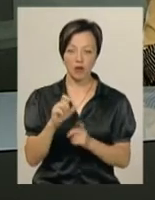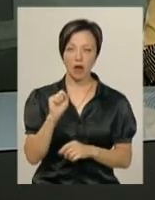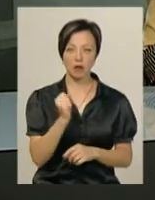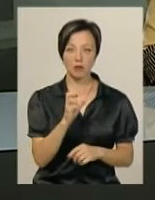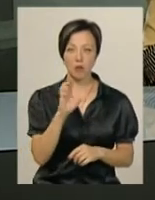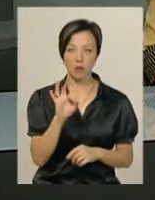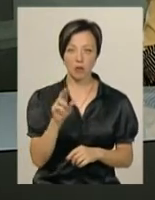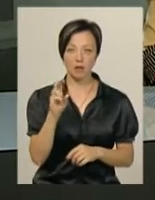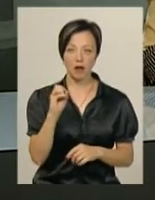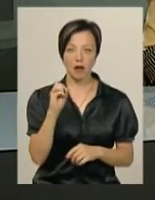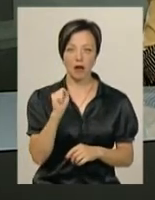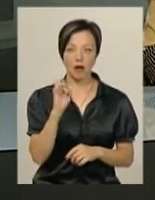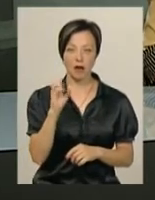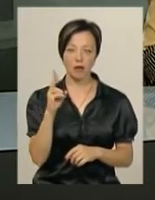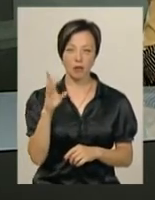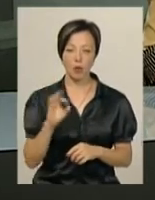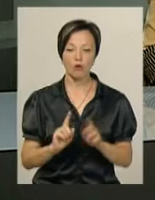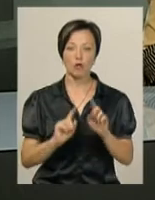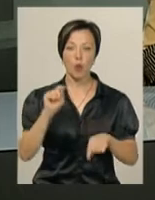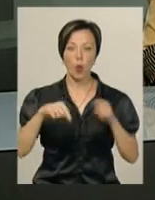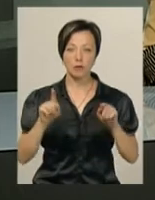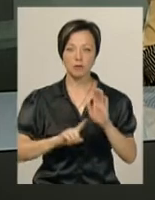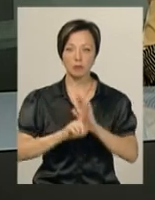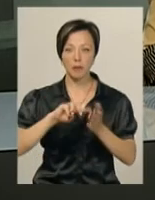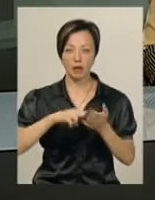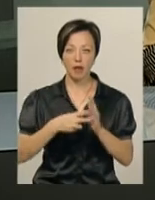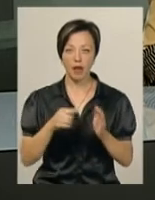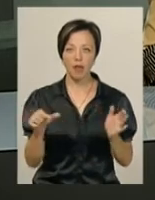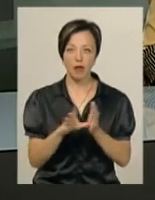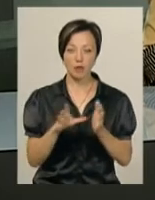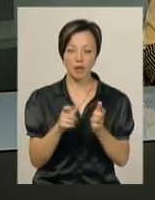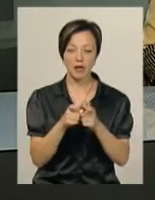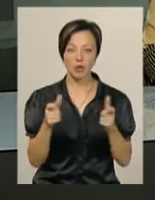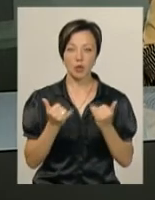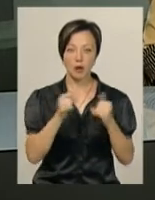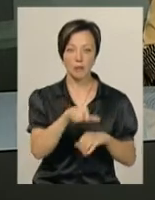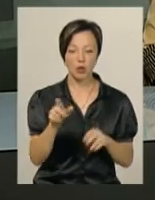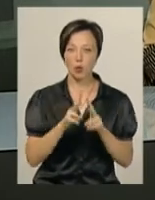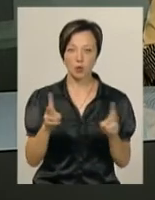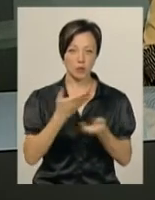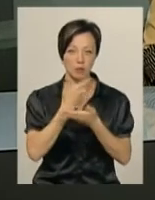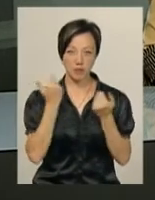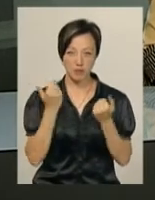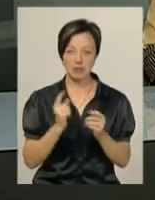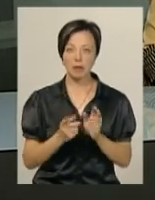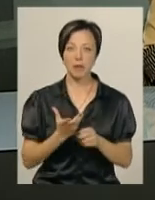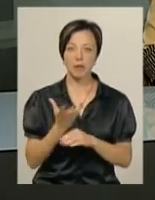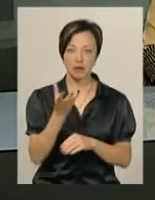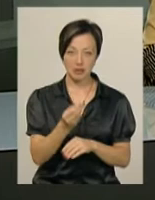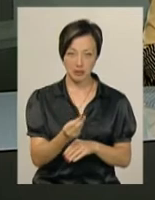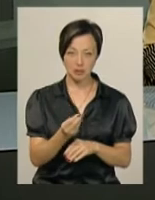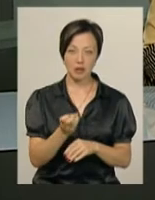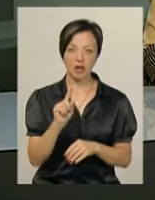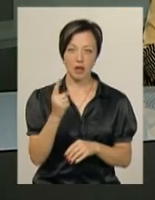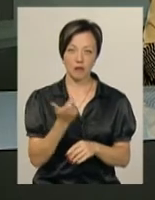Бондаренка, з осені в обласному центрі планують запровадити електронний квиток для пасажирів. Хто його не матиме, за проїзд платитиме